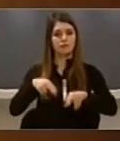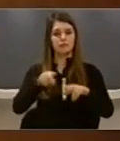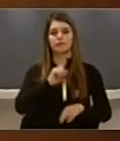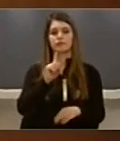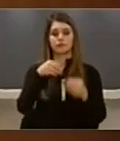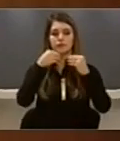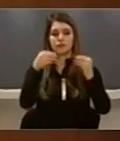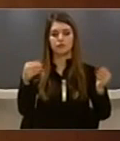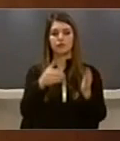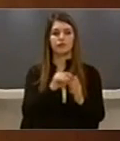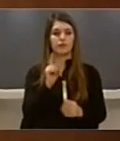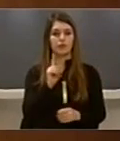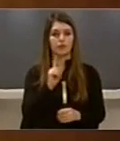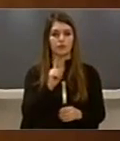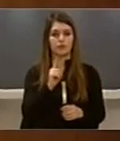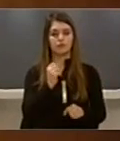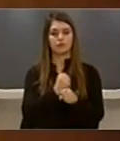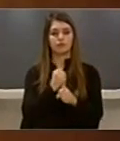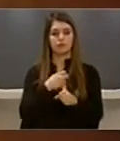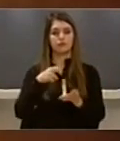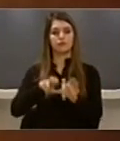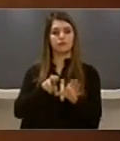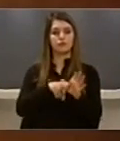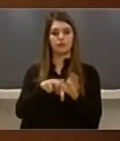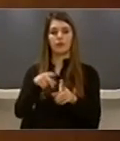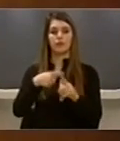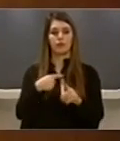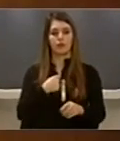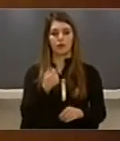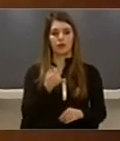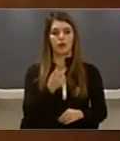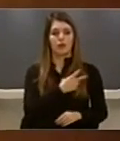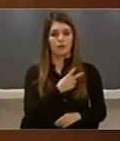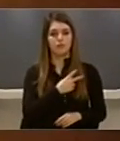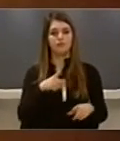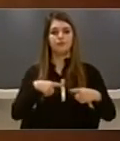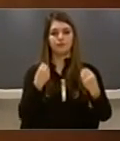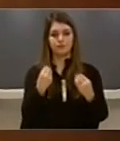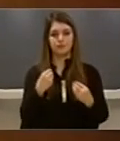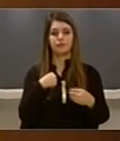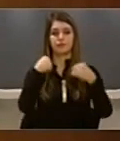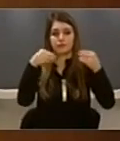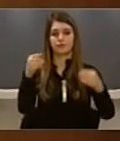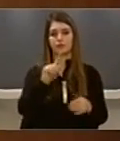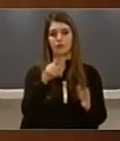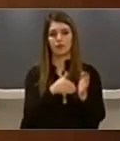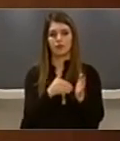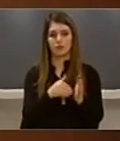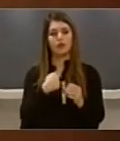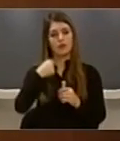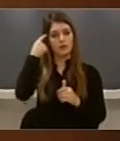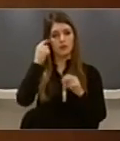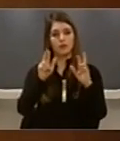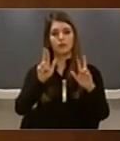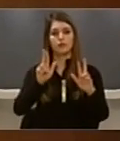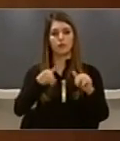tona Që nga një pozit komode Financiare ju flosim atyre Unë më ndojë U përmendën edhe